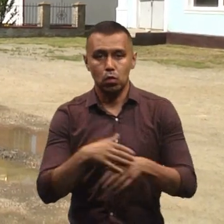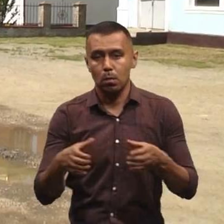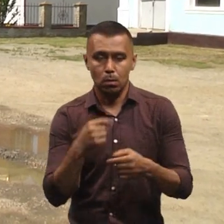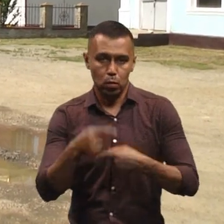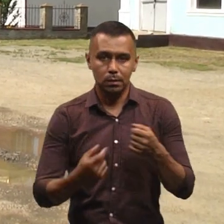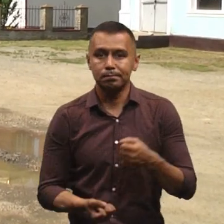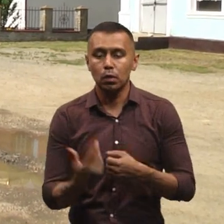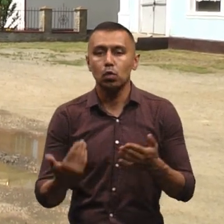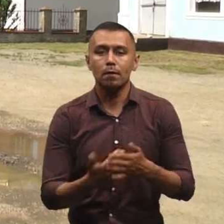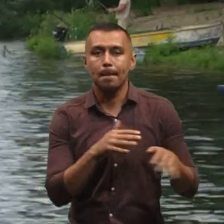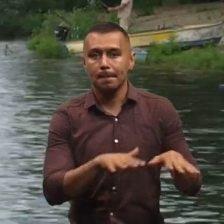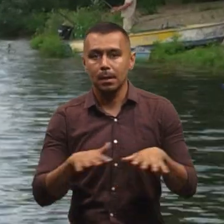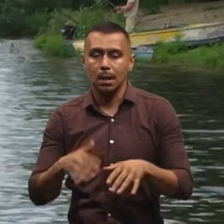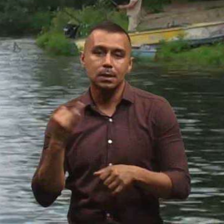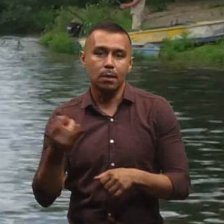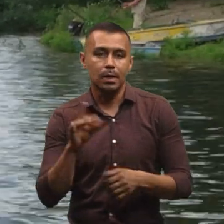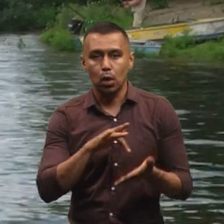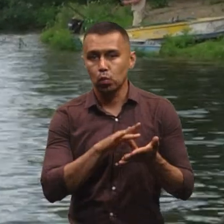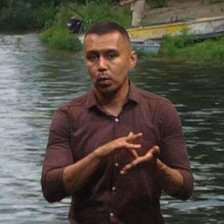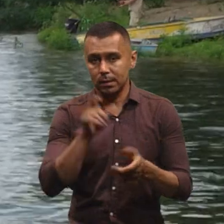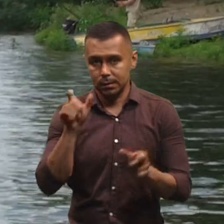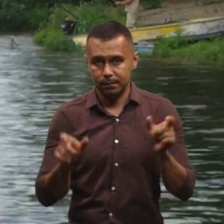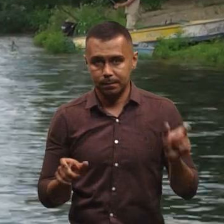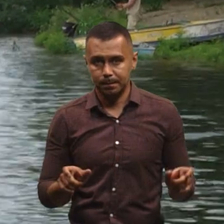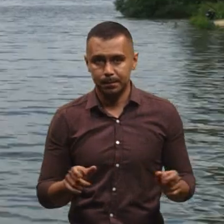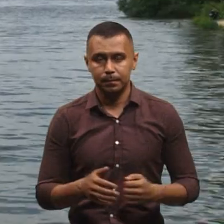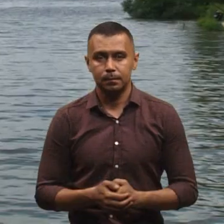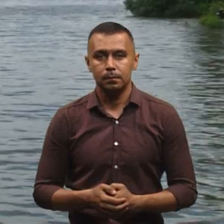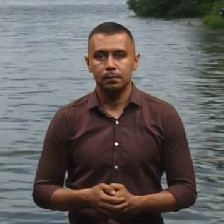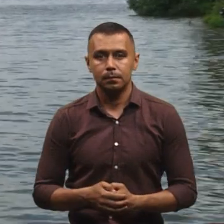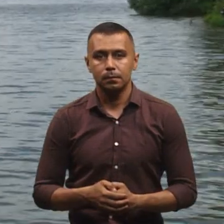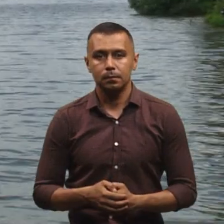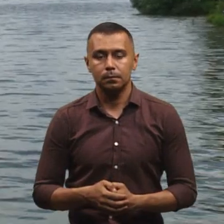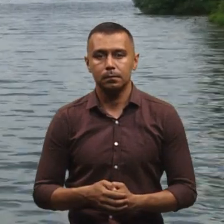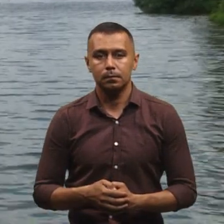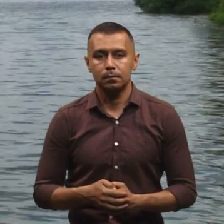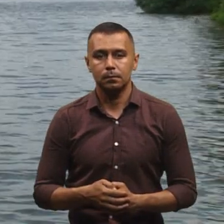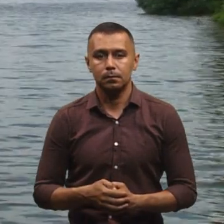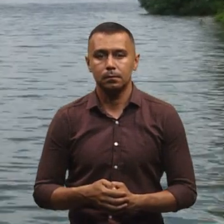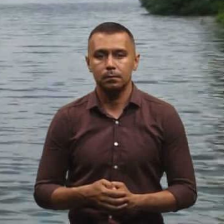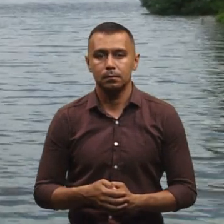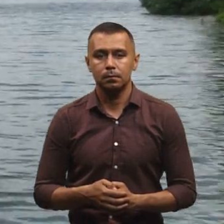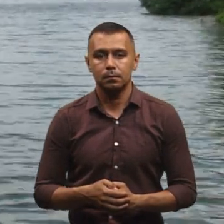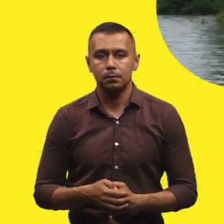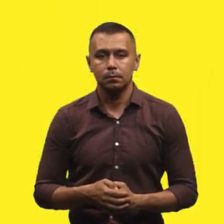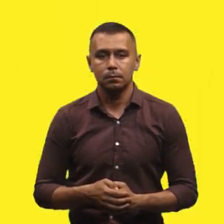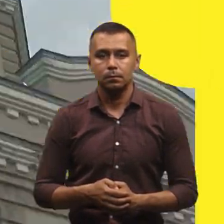постійно з'являються нові місця, цікаві для туристів. Ярослава Антошевська, Олександр Горішевський, Суспільна новини, Хмельниччина.